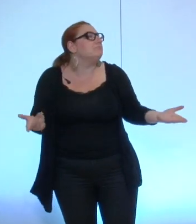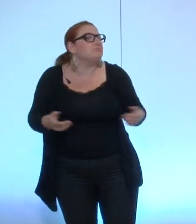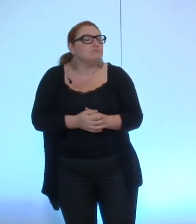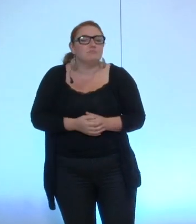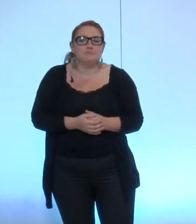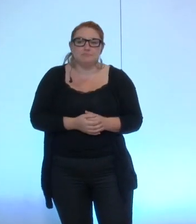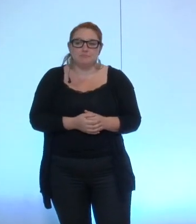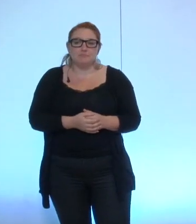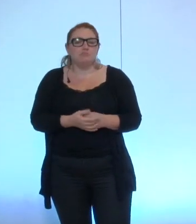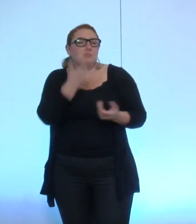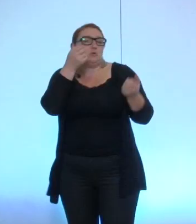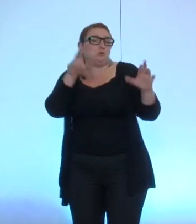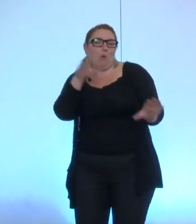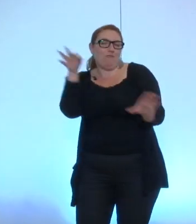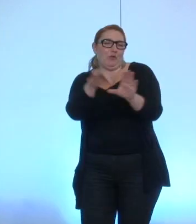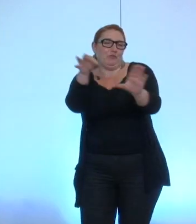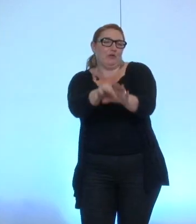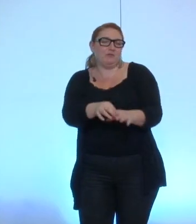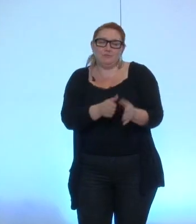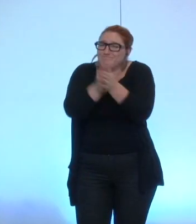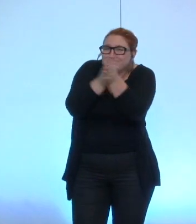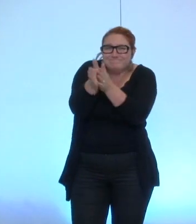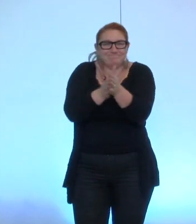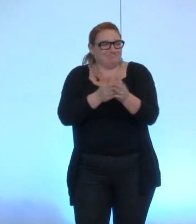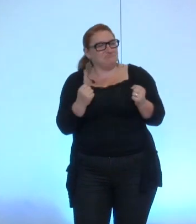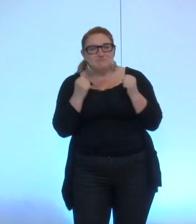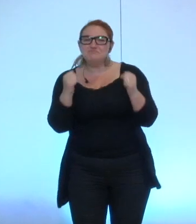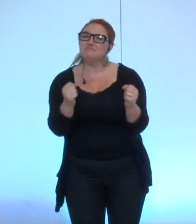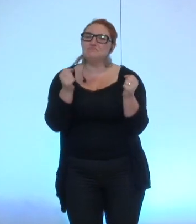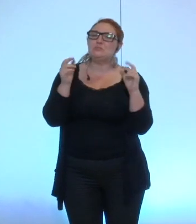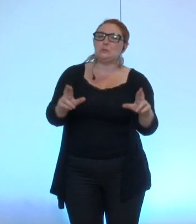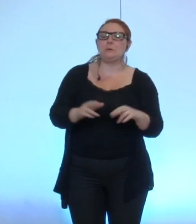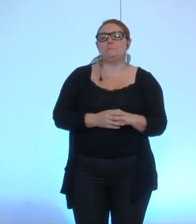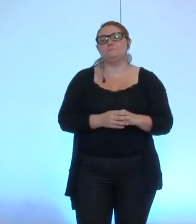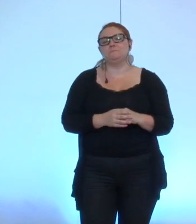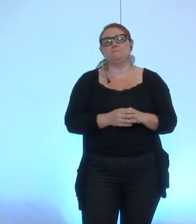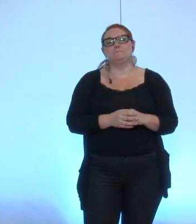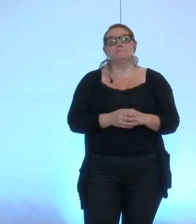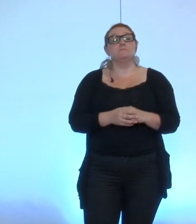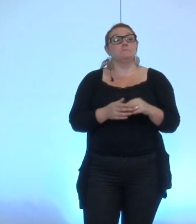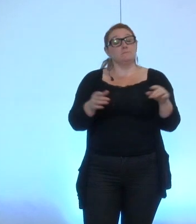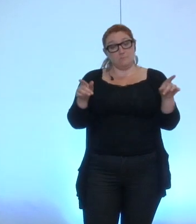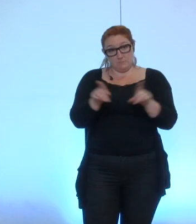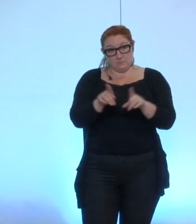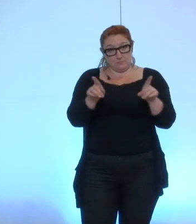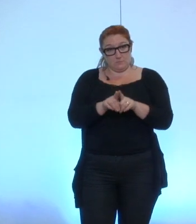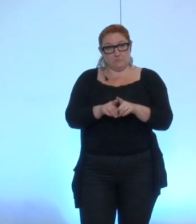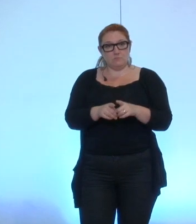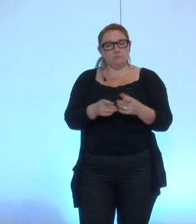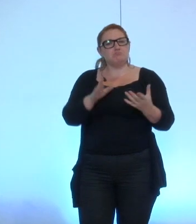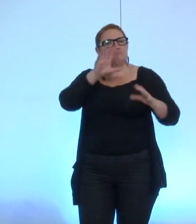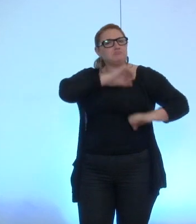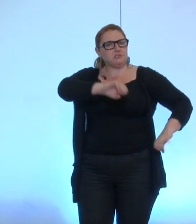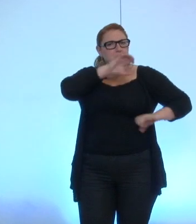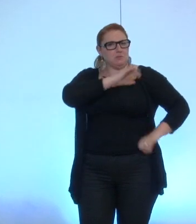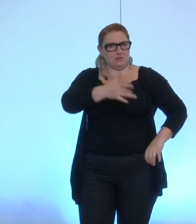« Vous les voterez, nous en sommes certains, avec entrain et détermination ». Par ailleurs, fort de l'expérimentation intéressante que